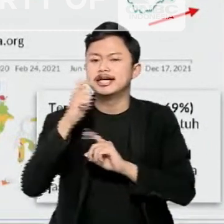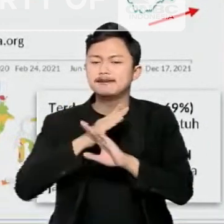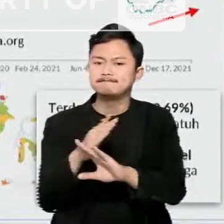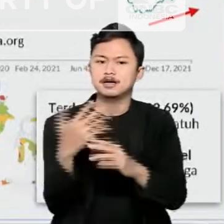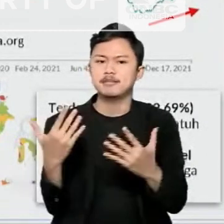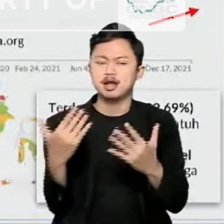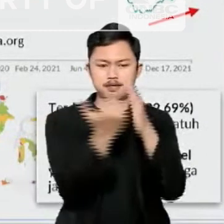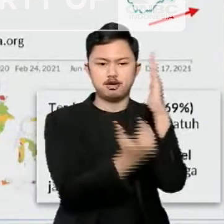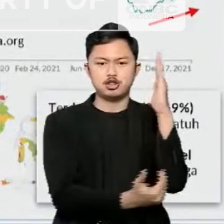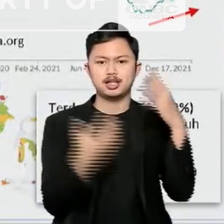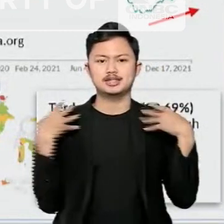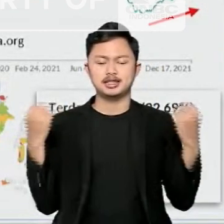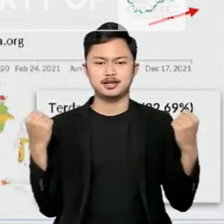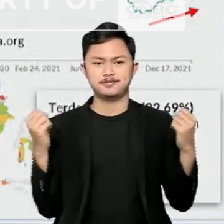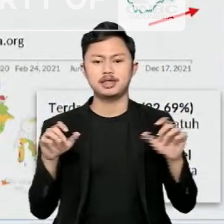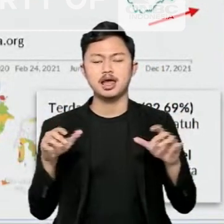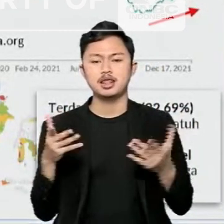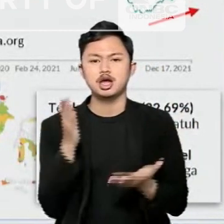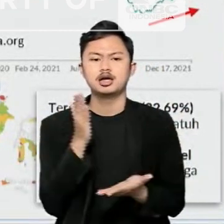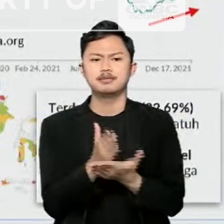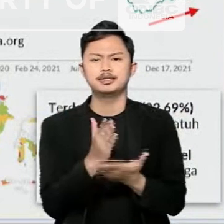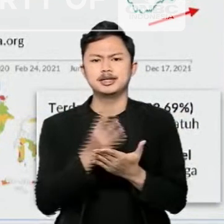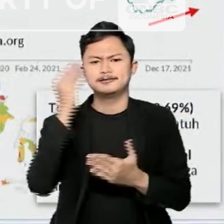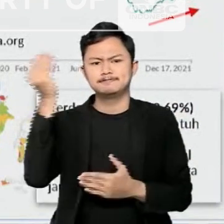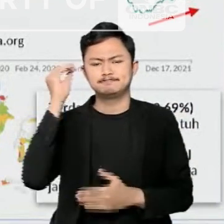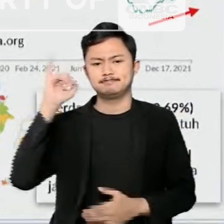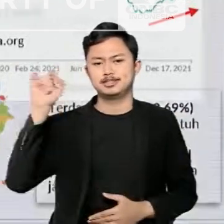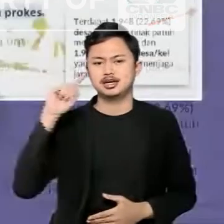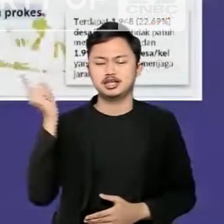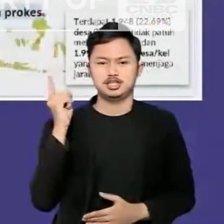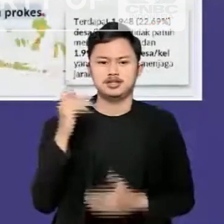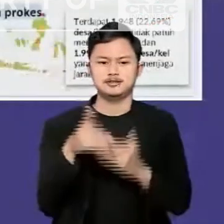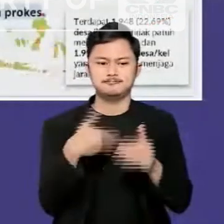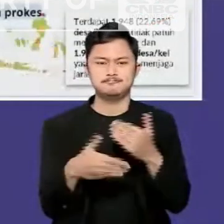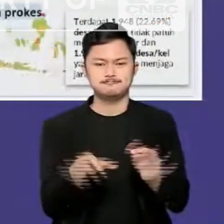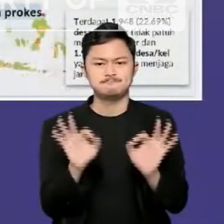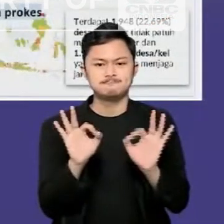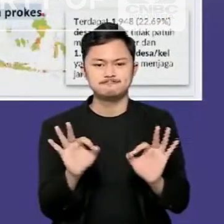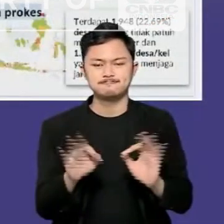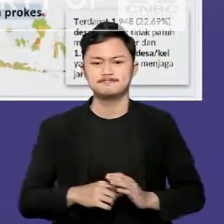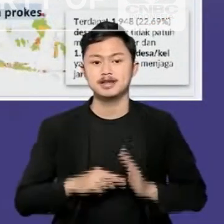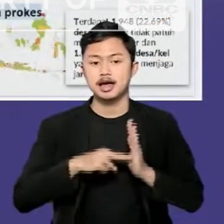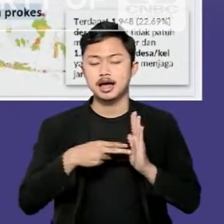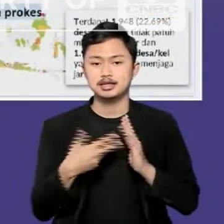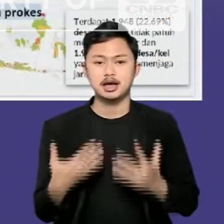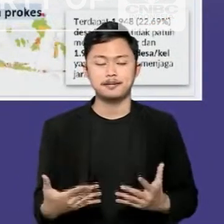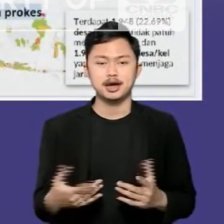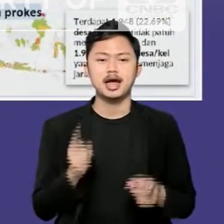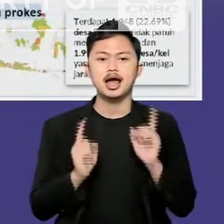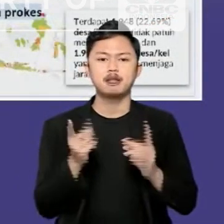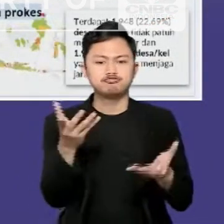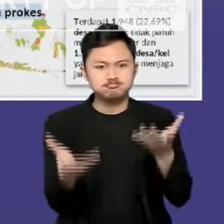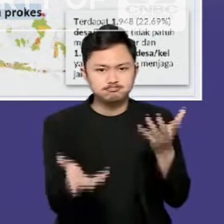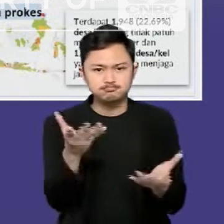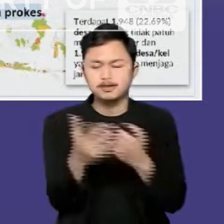disiplin protokol kesehatan dan kebijakan pelaku perjalanan internasional yang ketat. Oleh sebab itu, jika